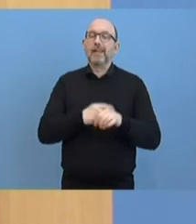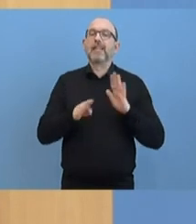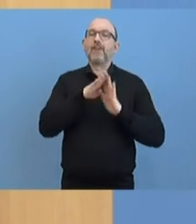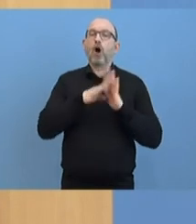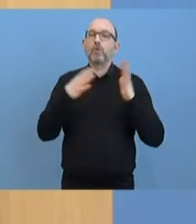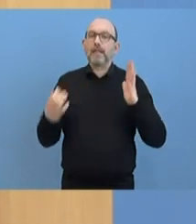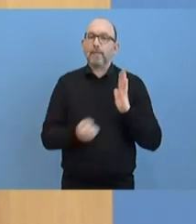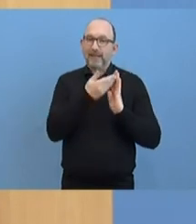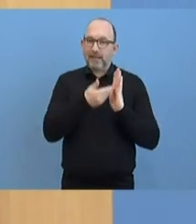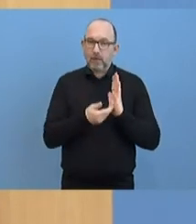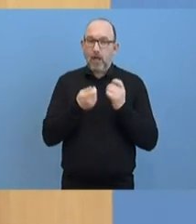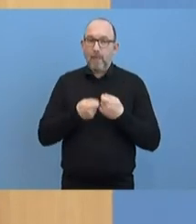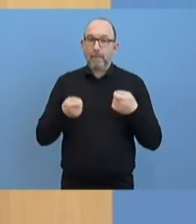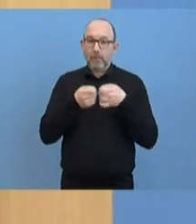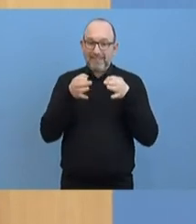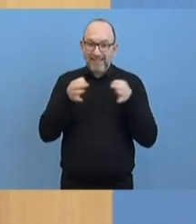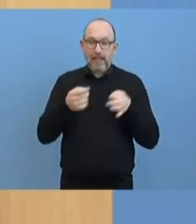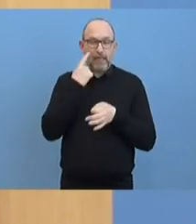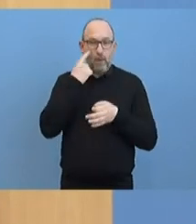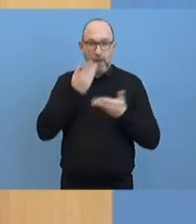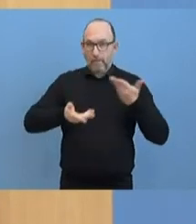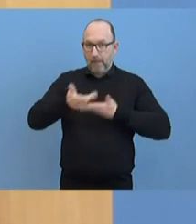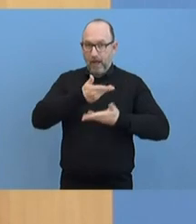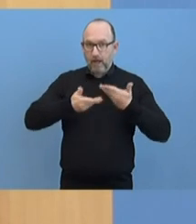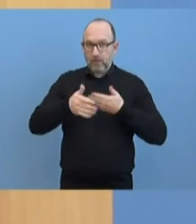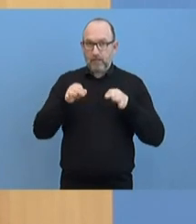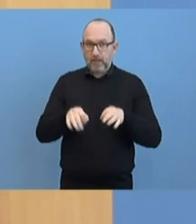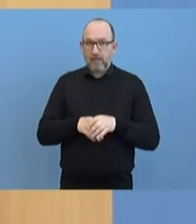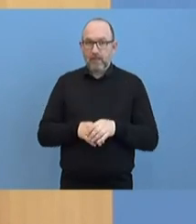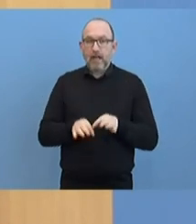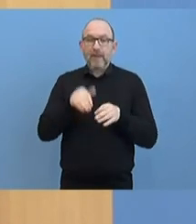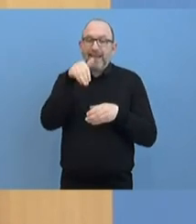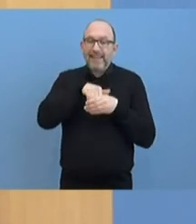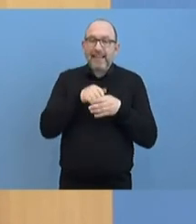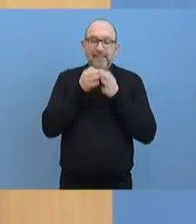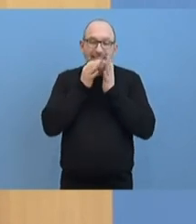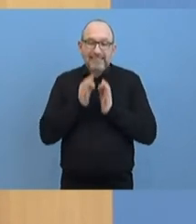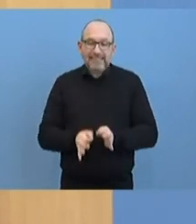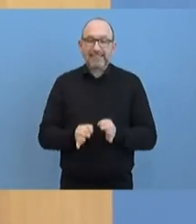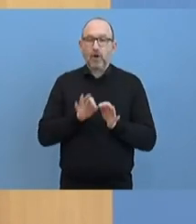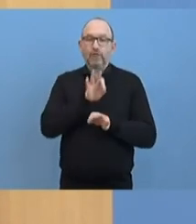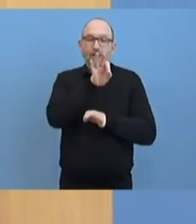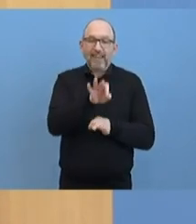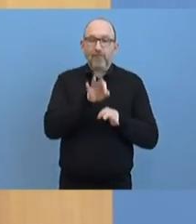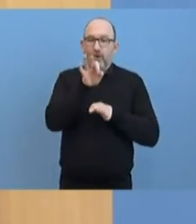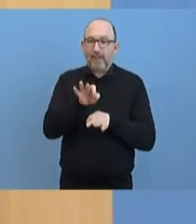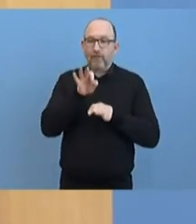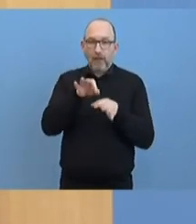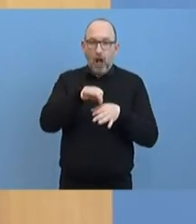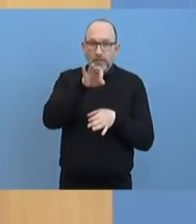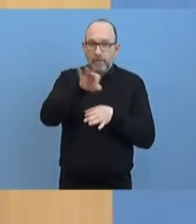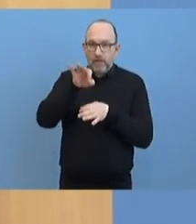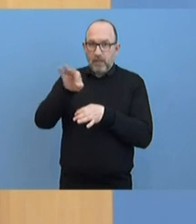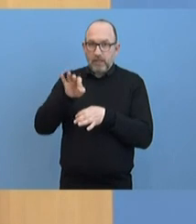Bundestag derzeit berät. Und wie diese dann ausgestaltet ist und für wen diese Ausnahmen dann tatsächlich